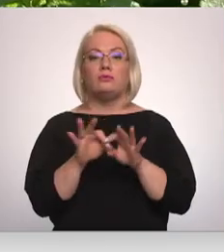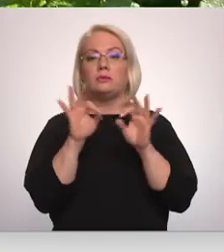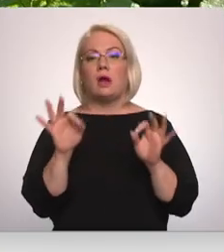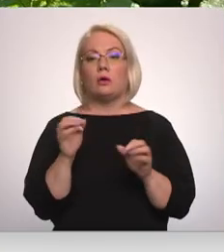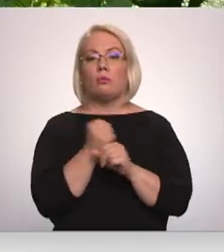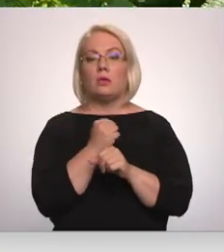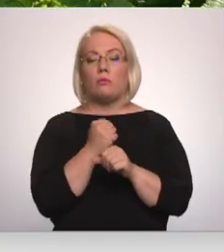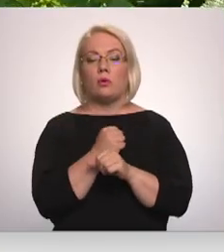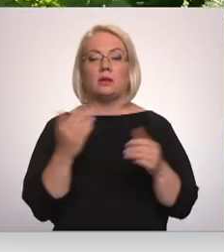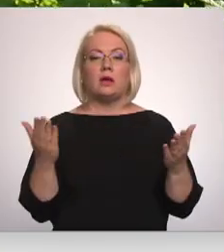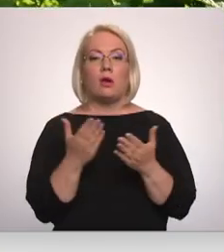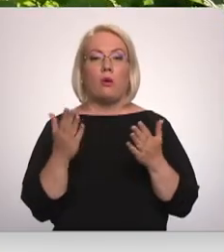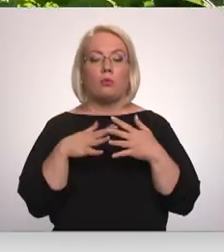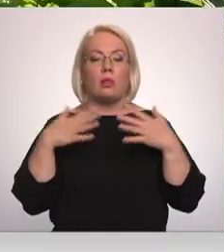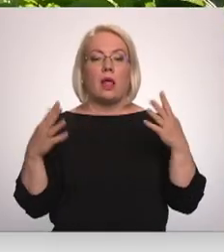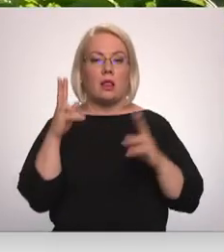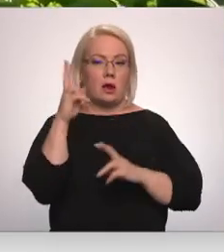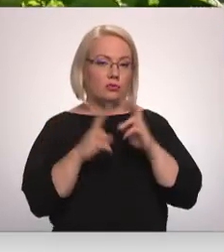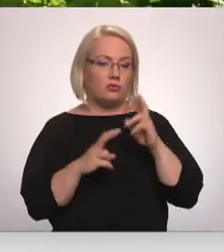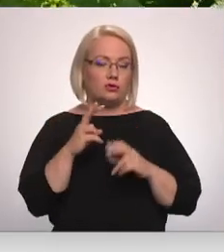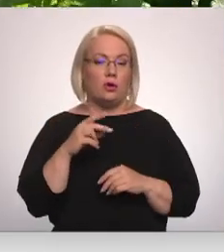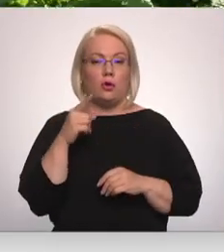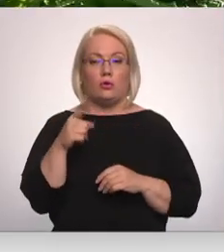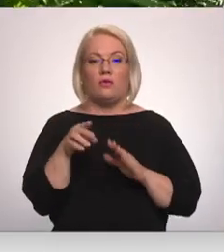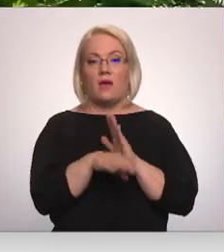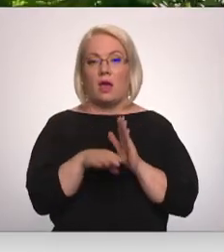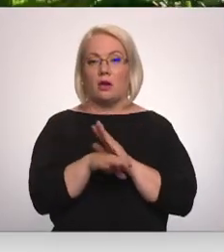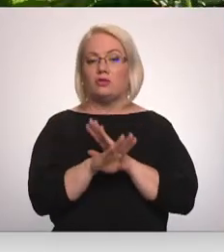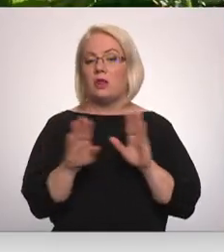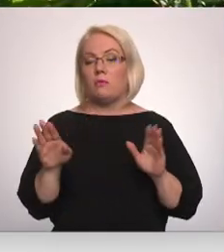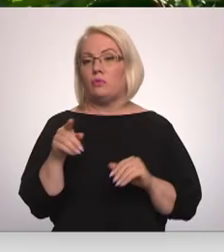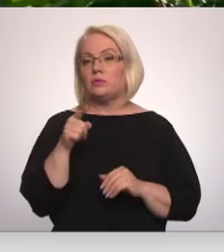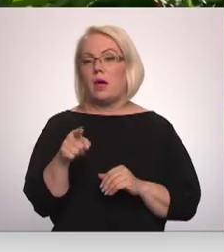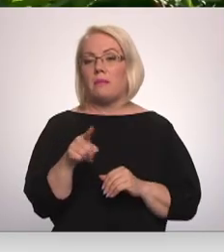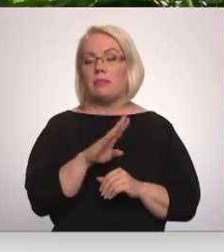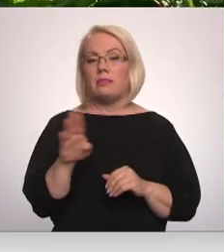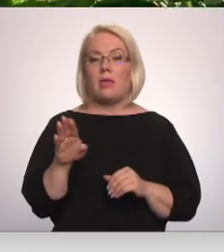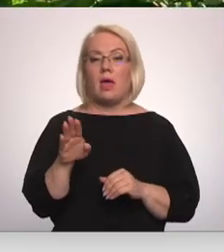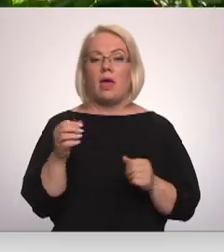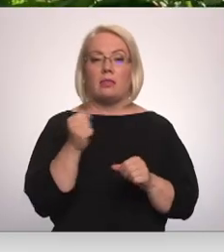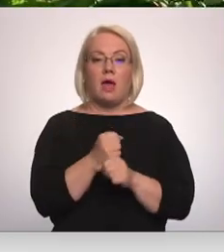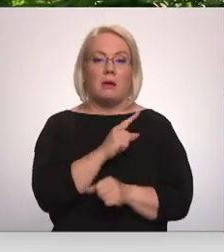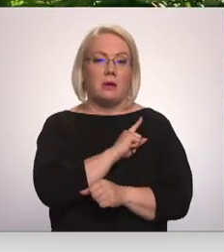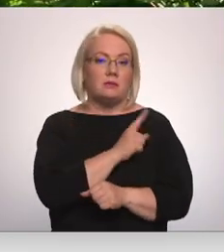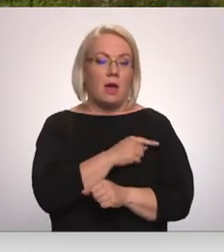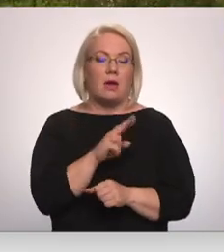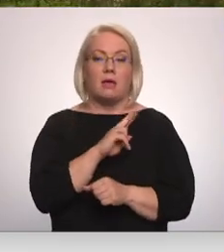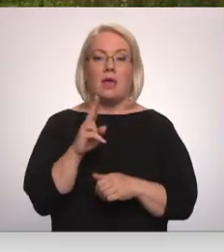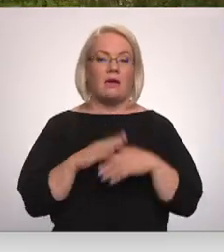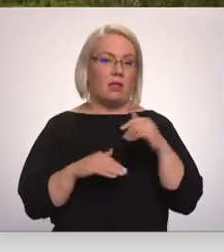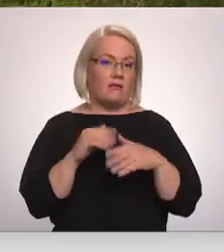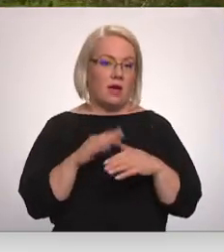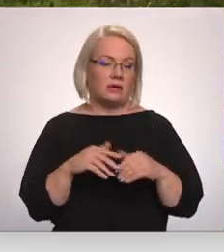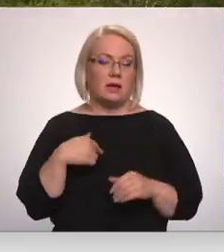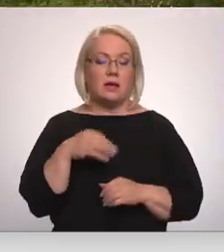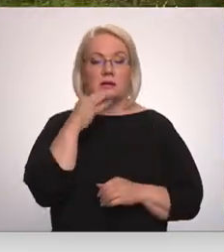nodarboties ar kaut kādu lielražošanu, jo tur vienkārši nebūs ne darba spēka, ne kvalifikācijas. Es pat